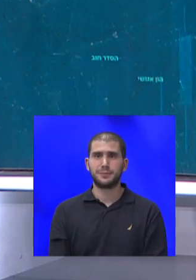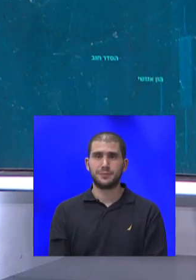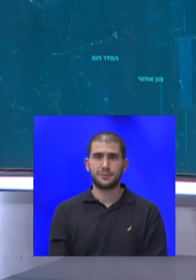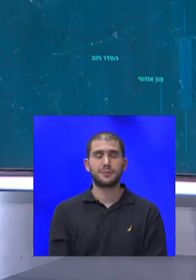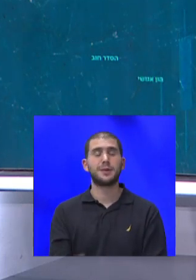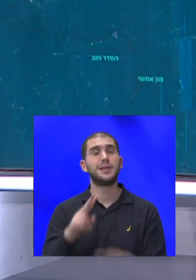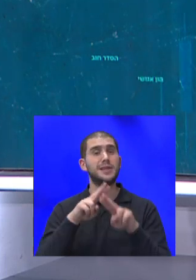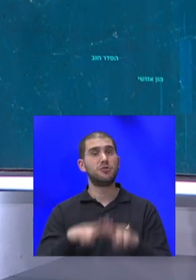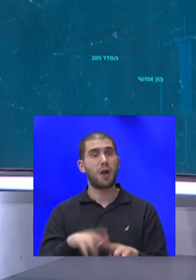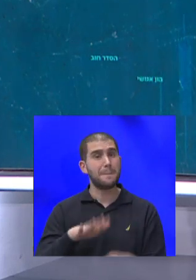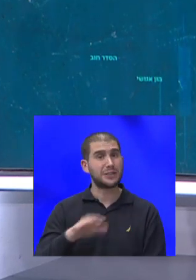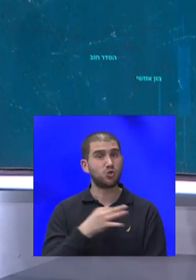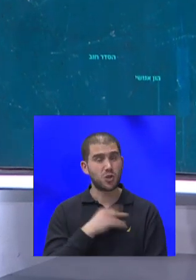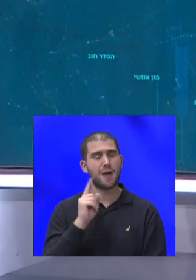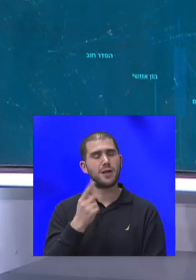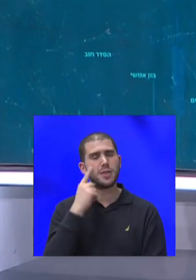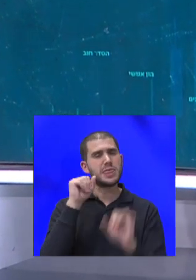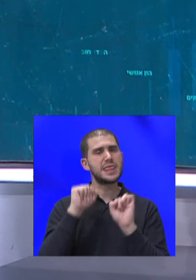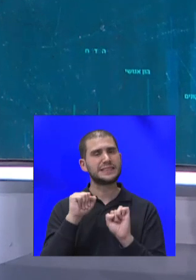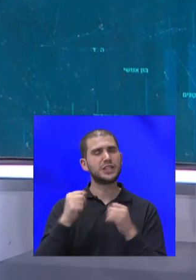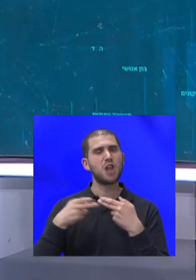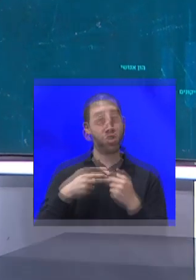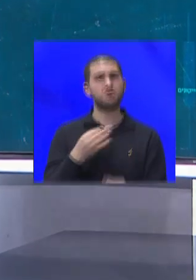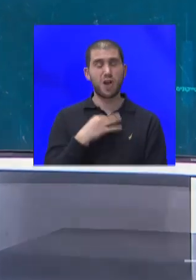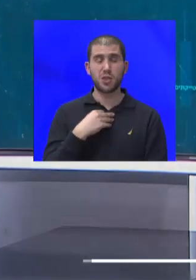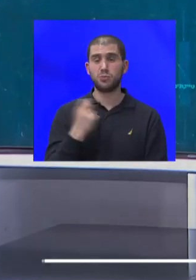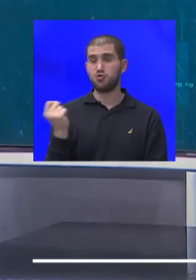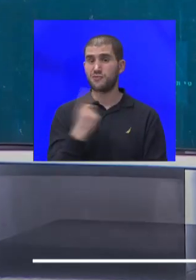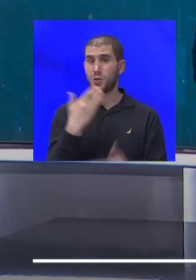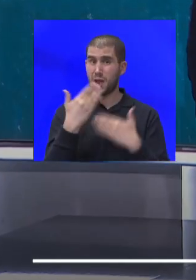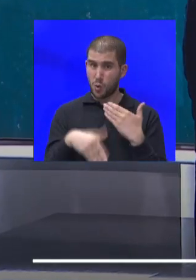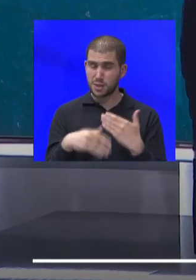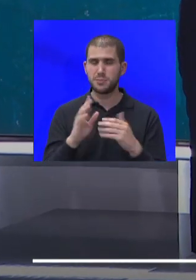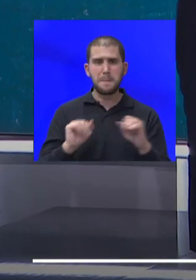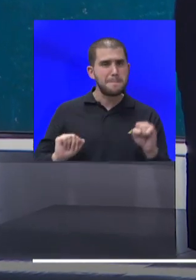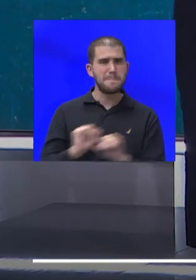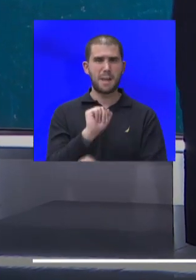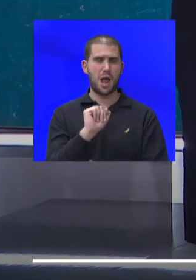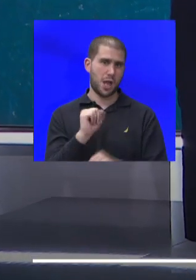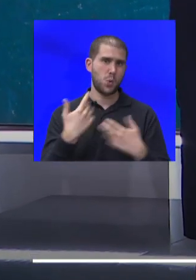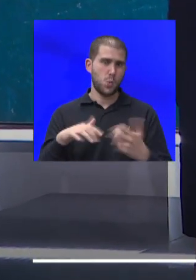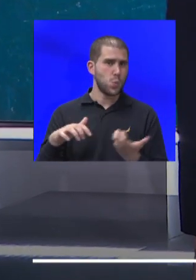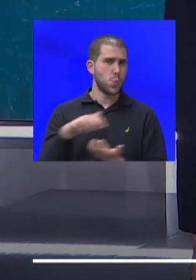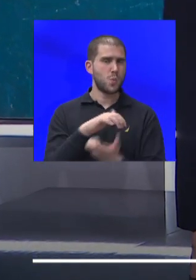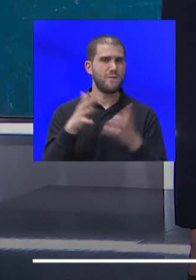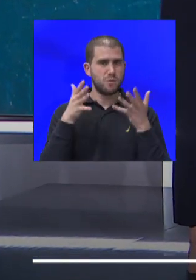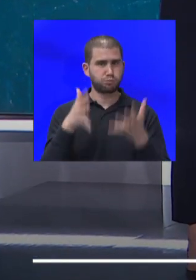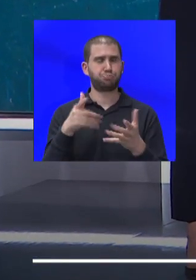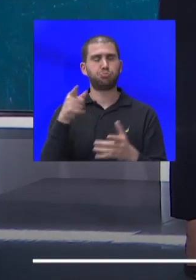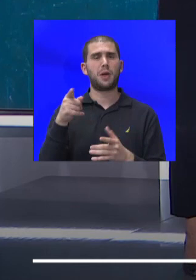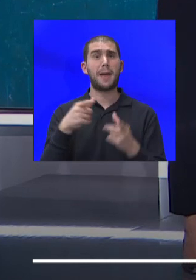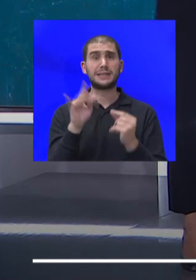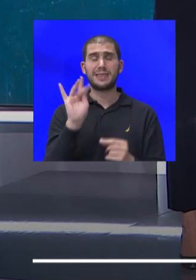אבל נציץ הפעם לשכנים. בשבועות האחרונים, כמה מחאה די אגרסיבית ברצועת עזה, נגד מחירי הסלולר.